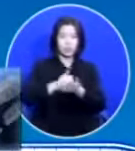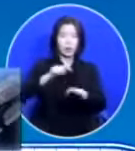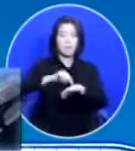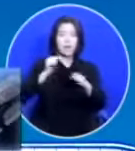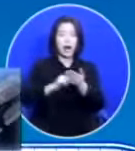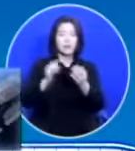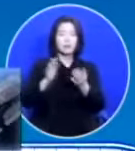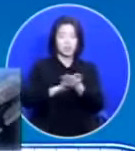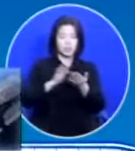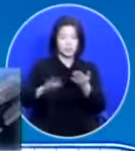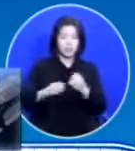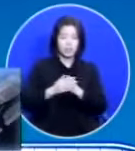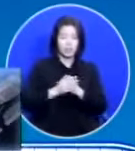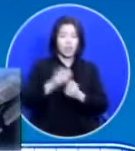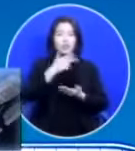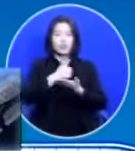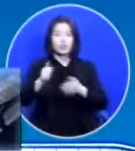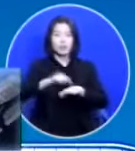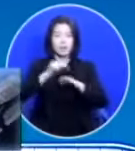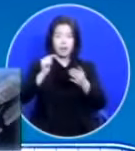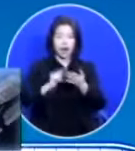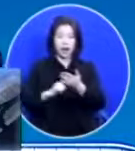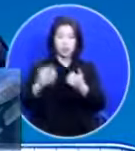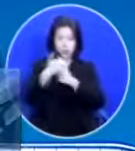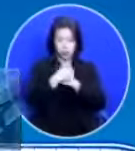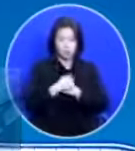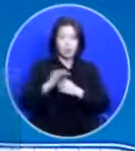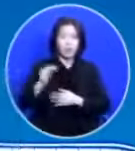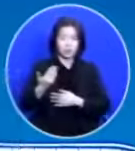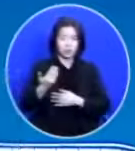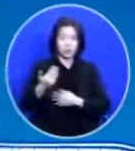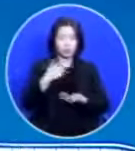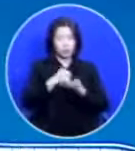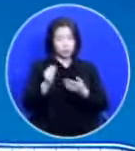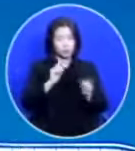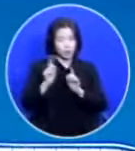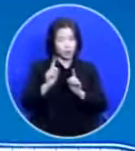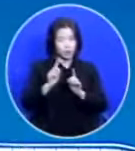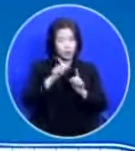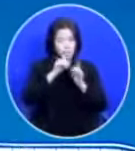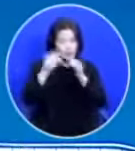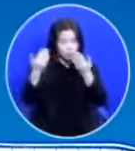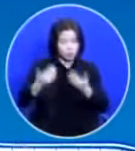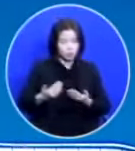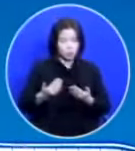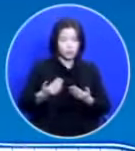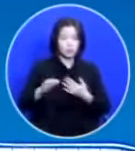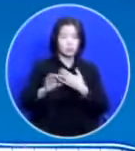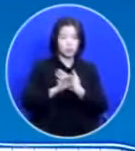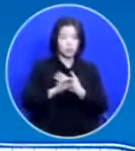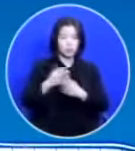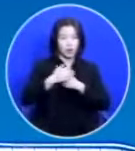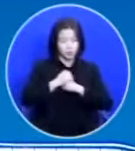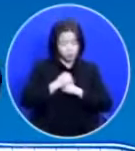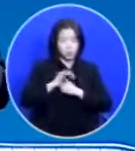주님의 마음을 품어야 되는 거예요 주님이 뭐라고 이렇게 마음을 주시면 품으셔야 되는 거예요